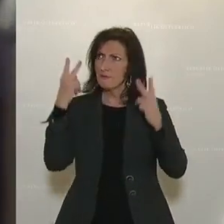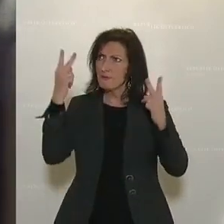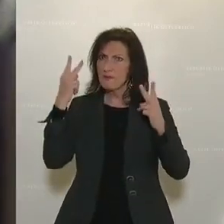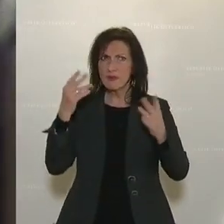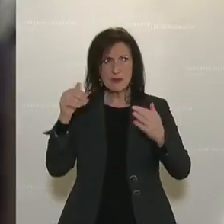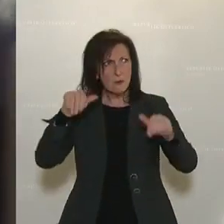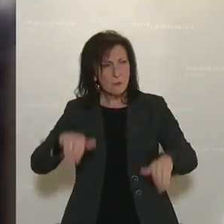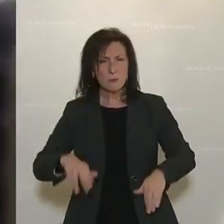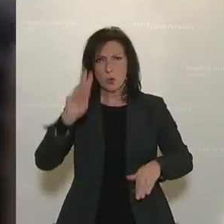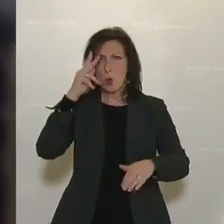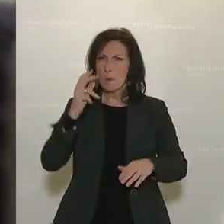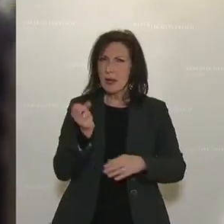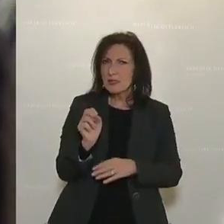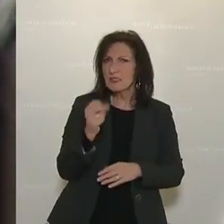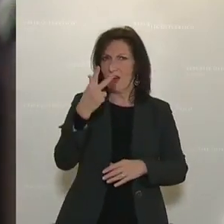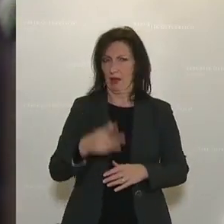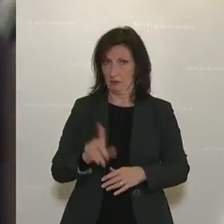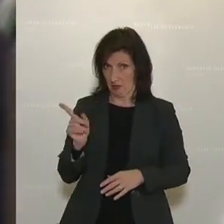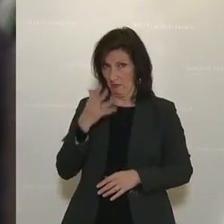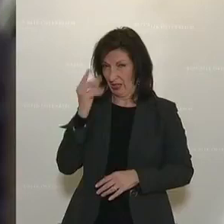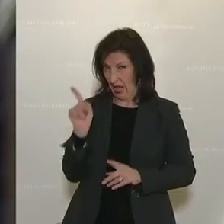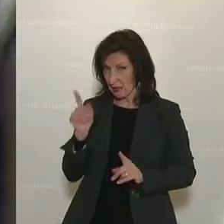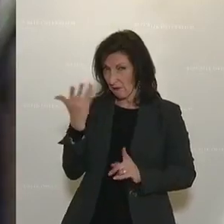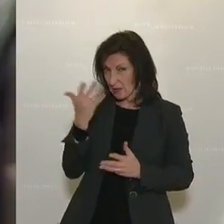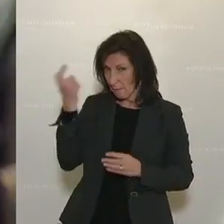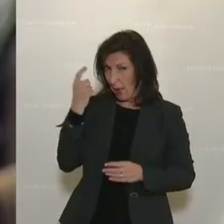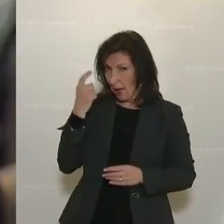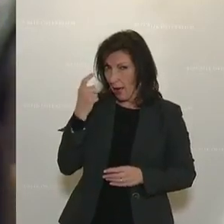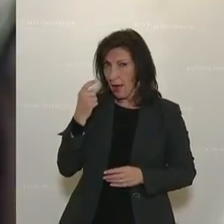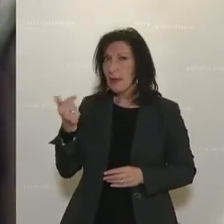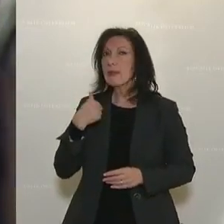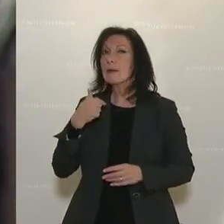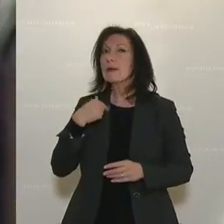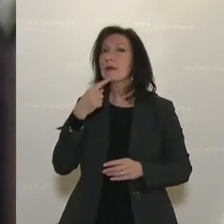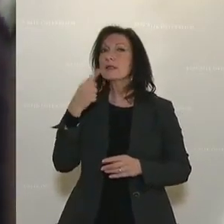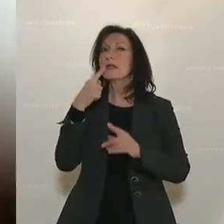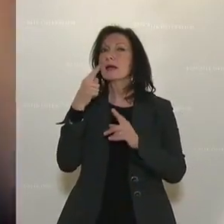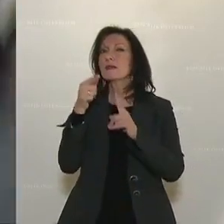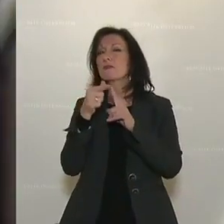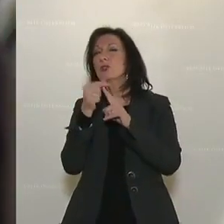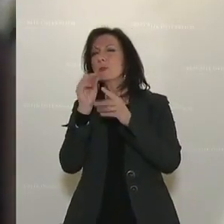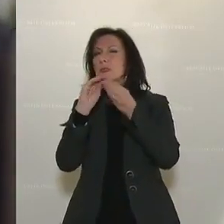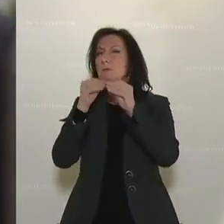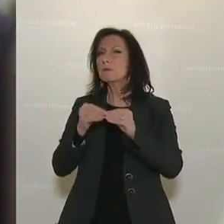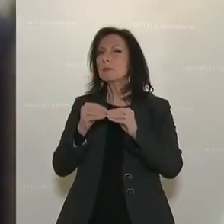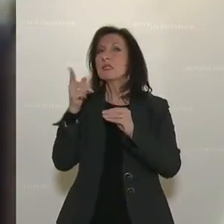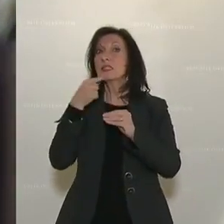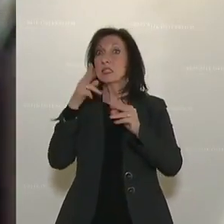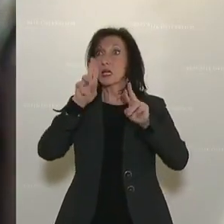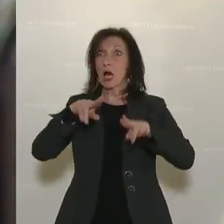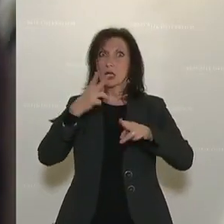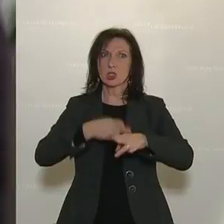um Zweckmäßigkeit. Wenn Sie schon vergessen haben, das war dasjenige, was Sie als Spitzfindigkeit bezeichnet haben. Ich möchte sagen, eine Sternstunde der